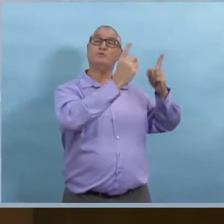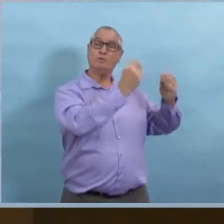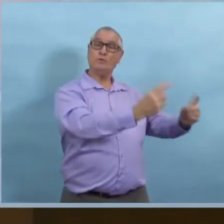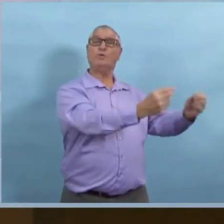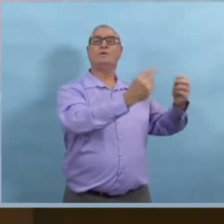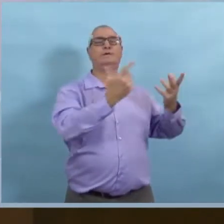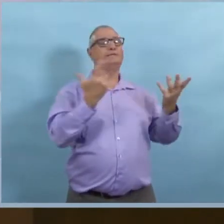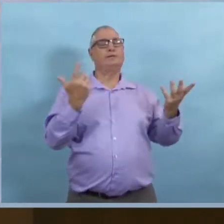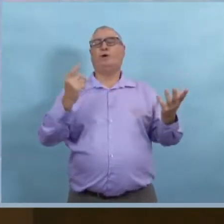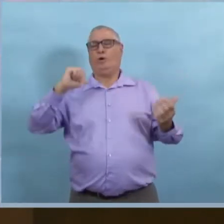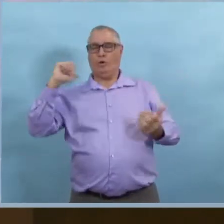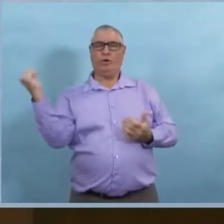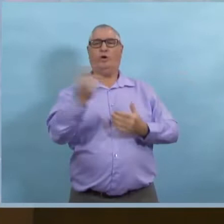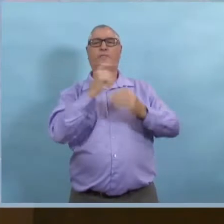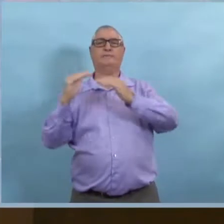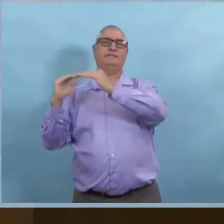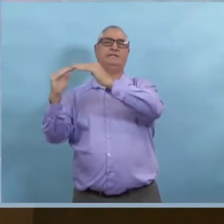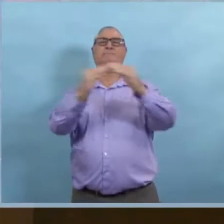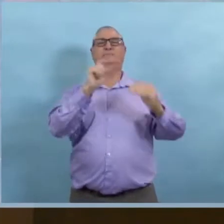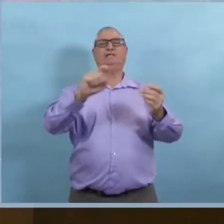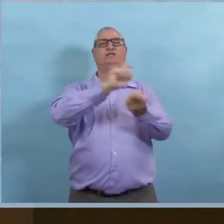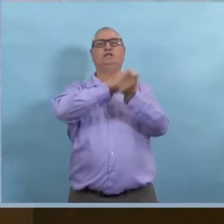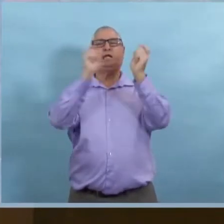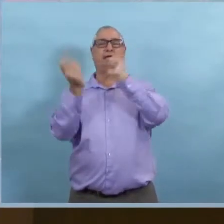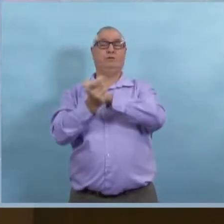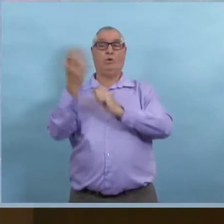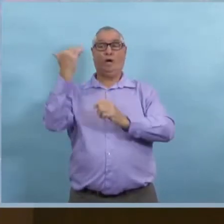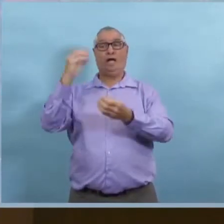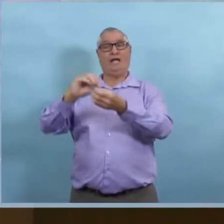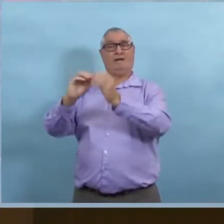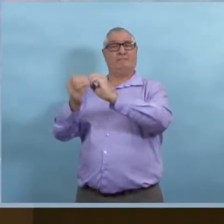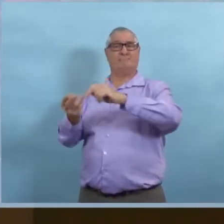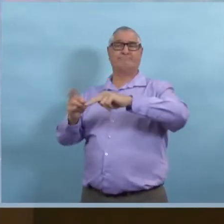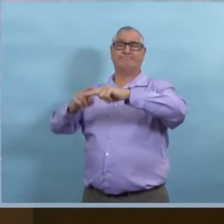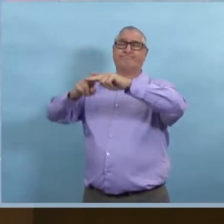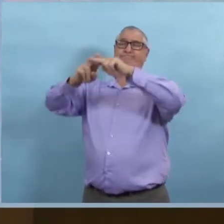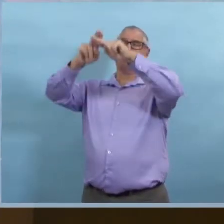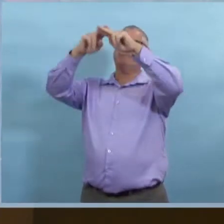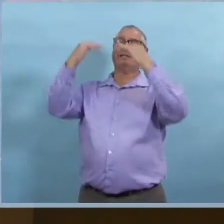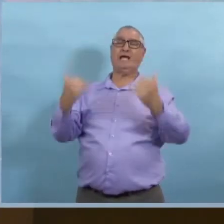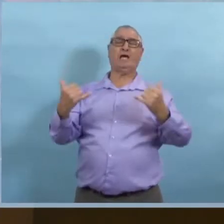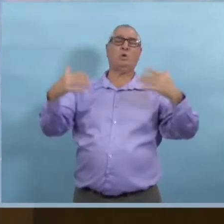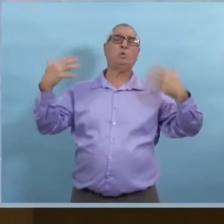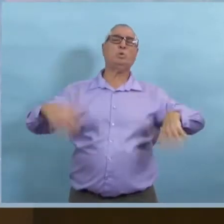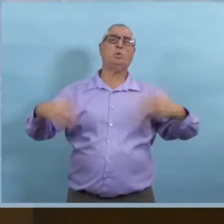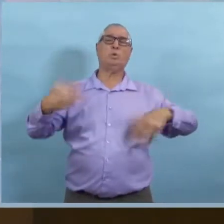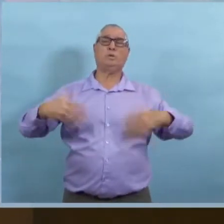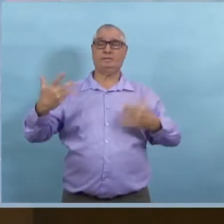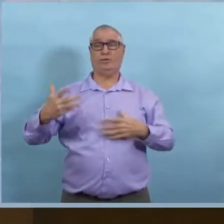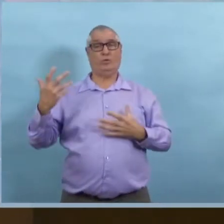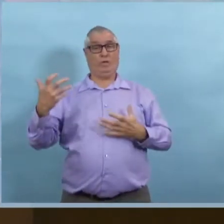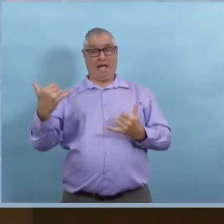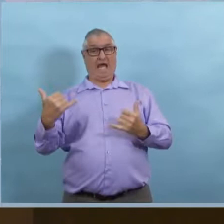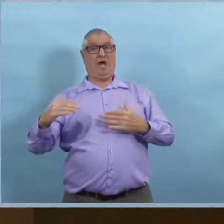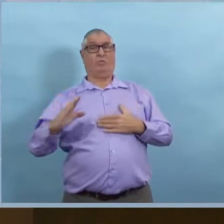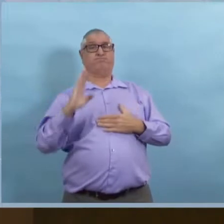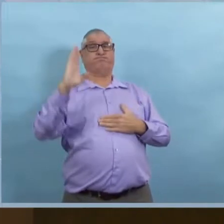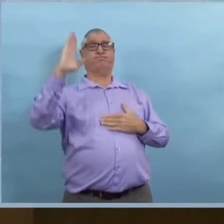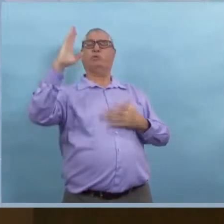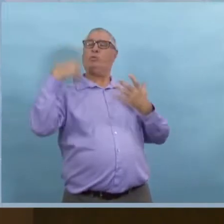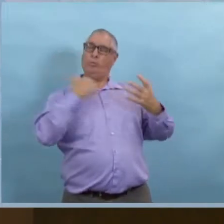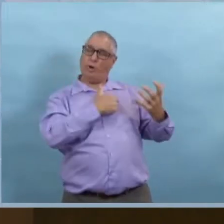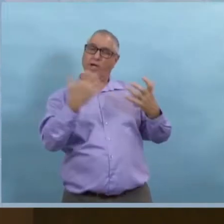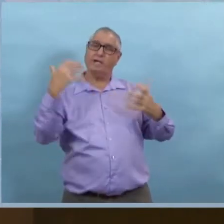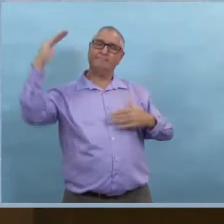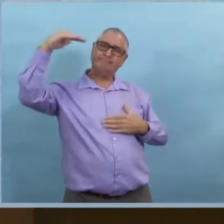affecte tout le monde. Donc maintenant, il faut que tout le monde fasse le changement. Alors, à court terme, il faut qu'on reprenne le bon chemin, et c'est pour ça qu'on va mettre en place ces